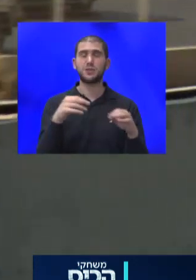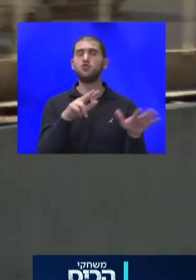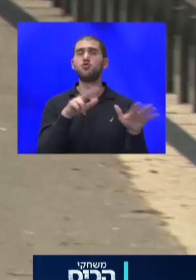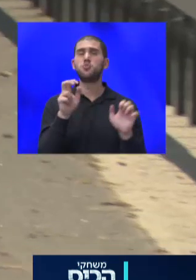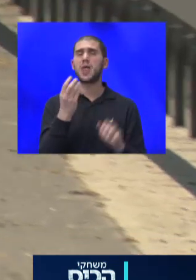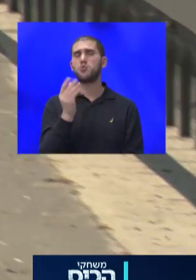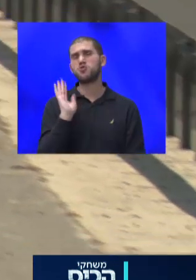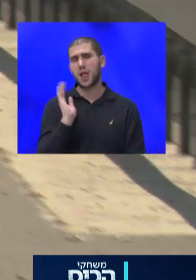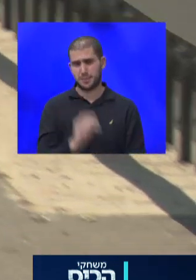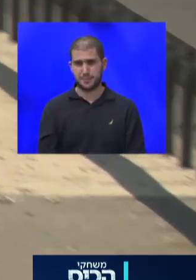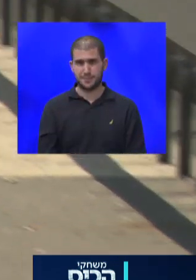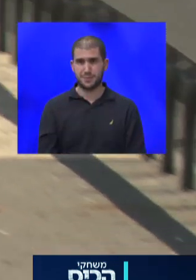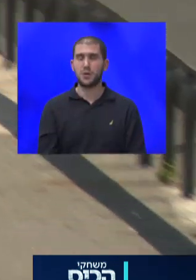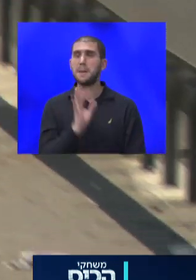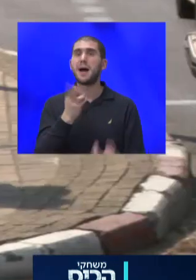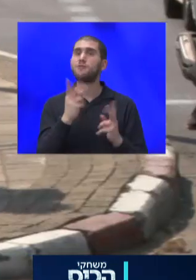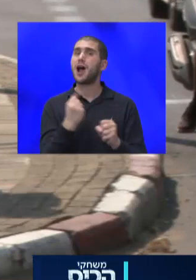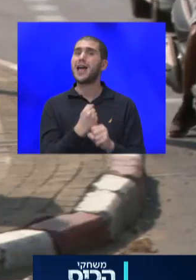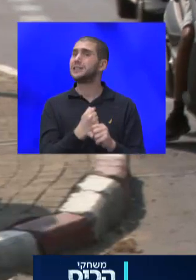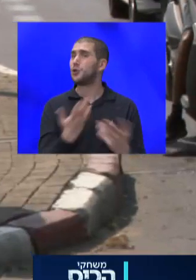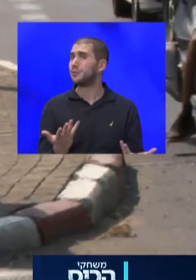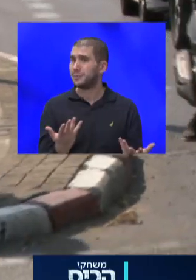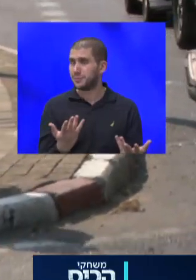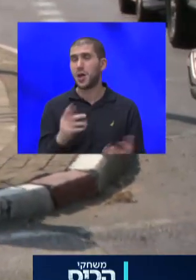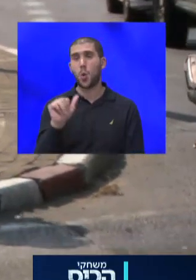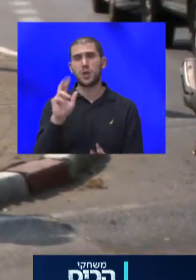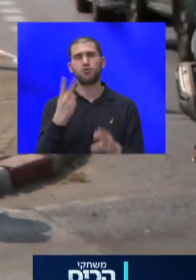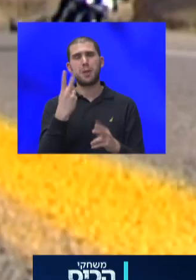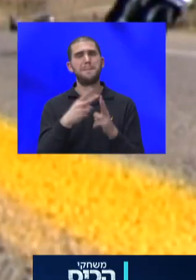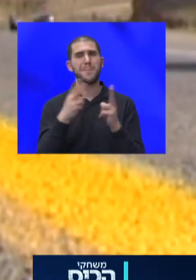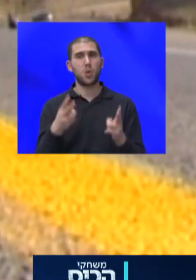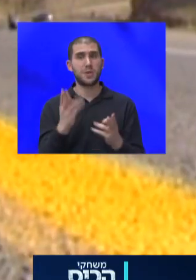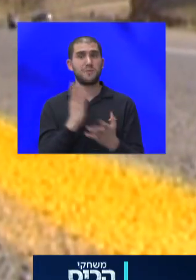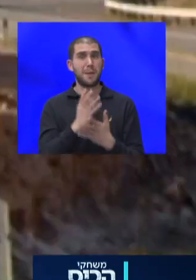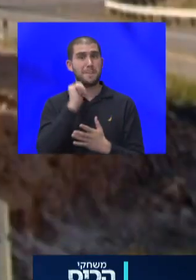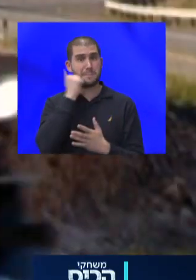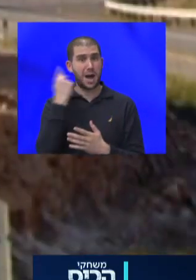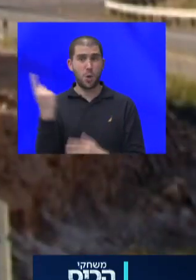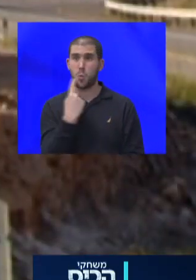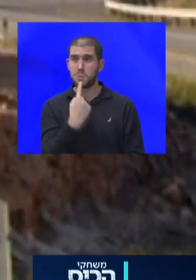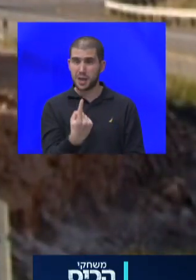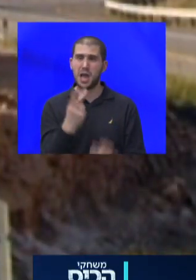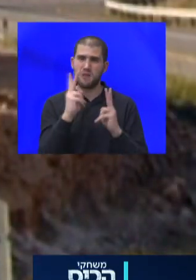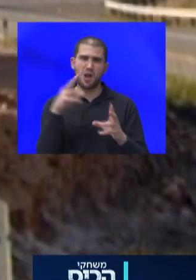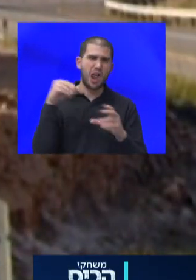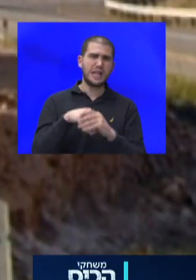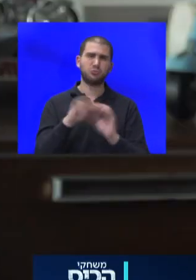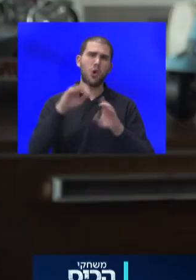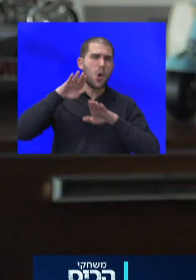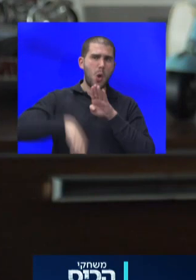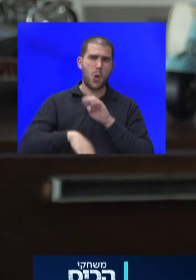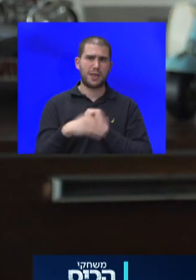אז מה אפשר לעשות? להודי, יש שני פתרונות שכבר מחר לדבריו, אפשר ליישם כדי להוזיל את הביטוח.